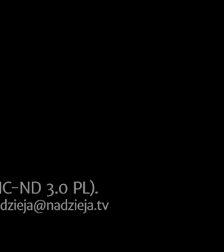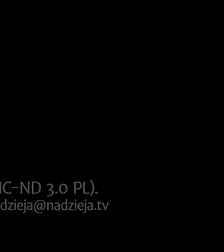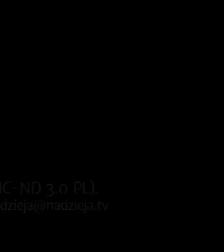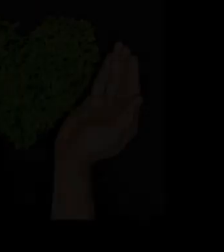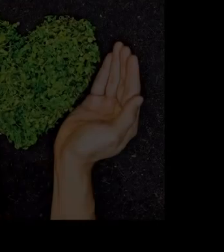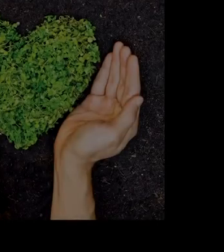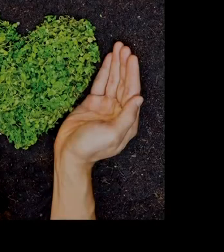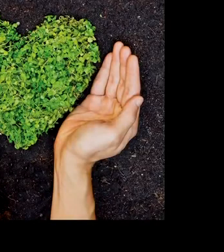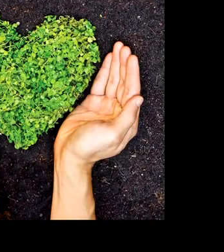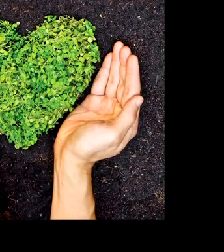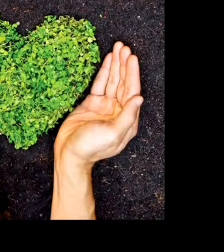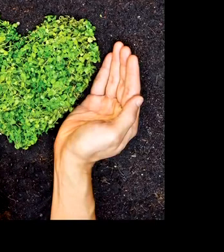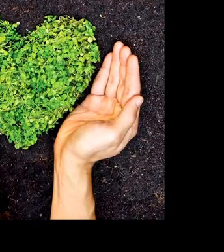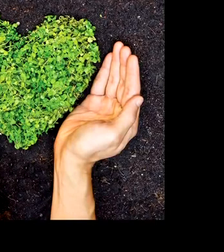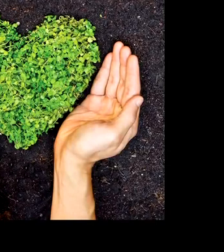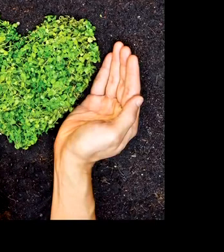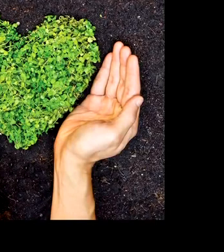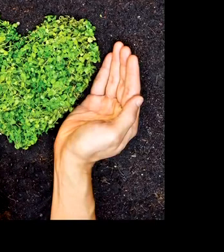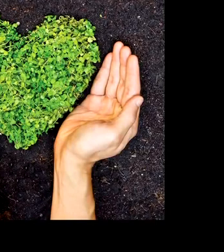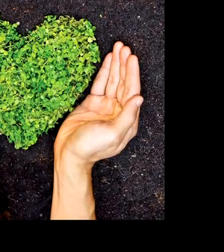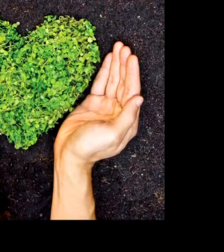KONIEC KONIEC